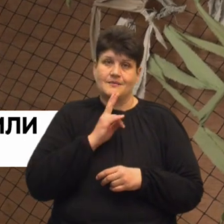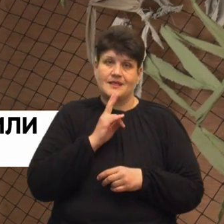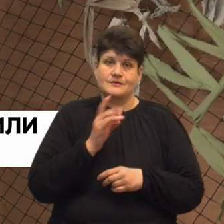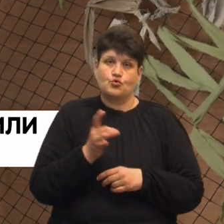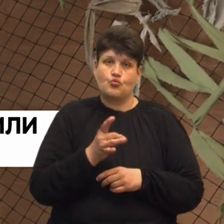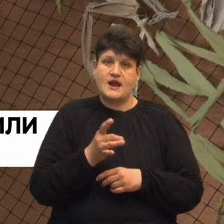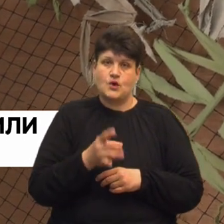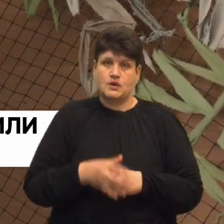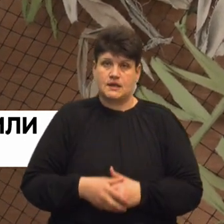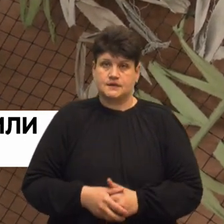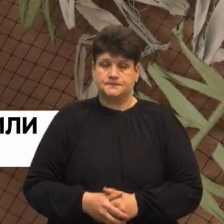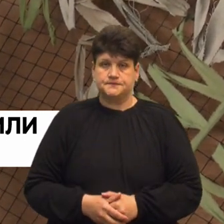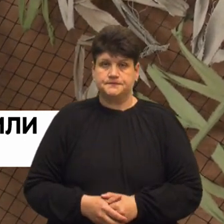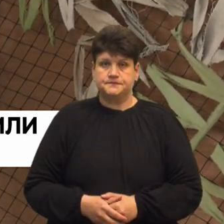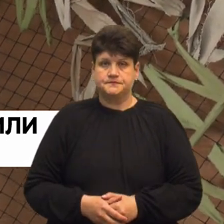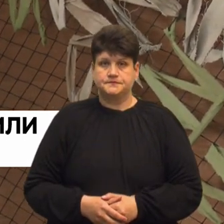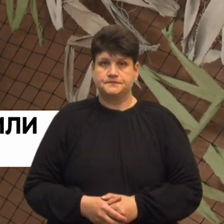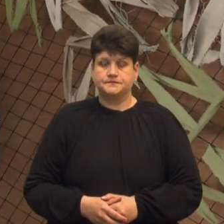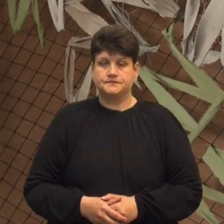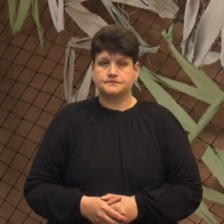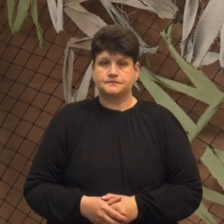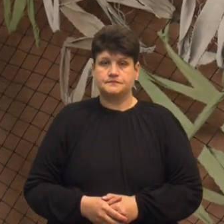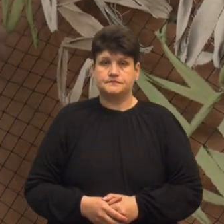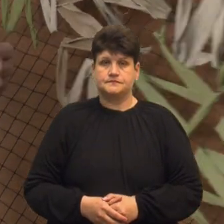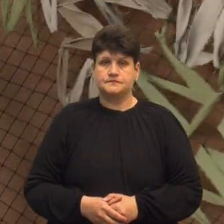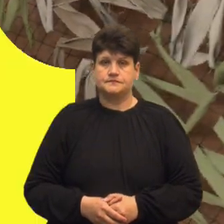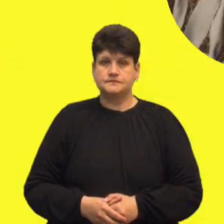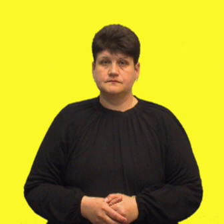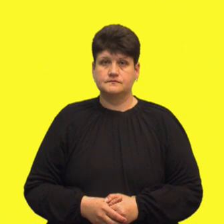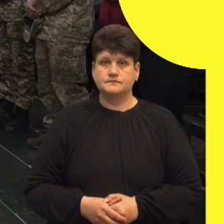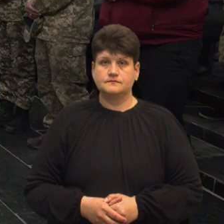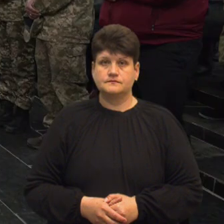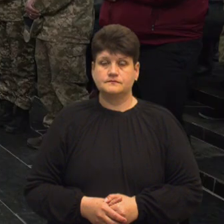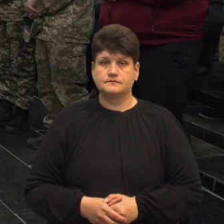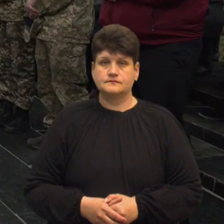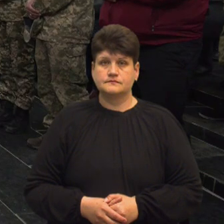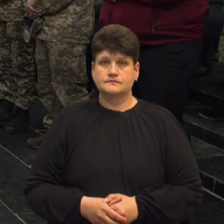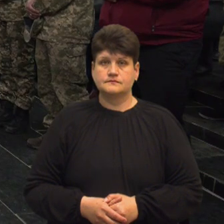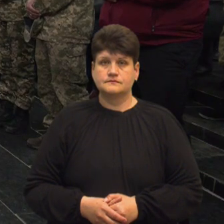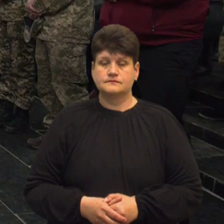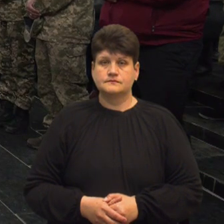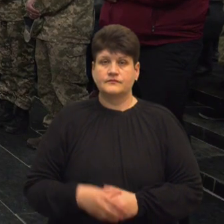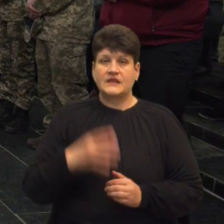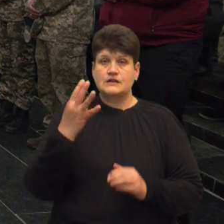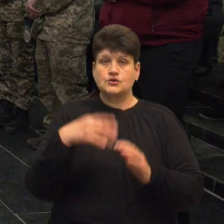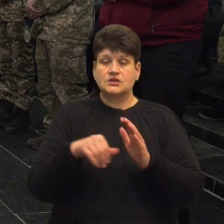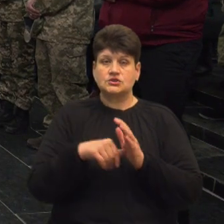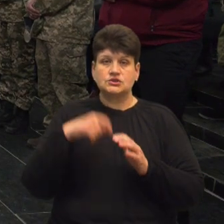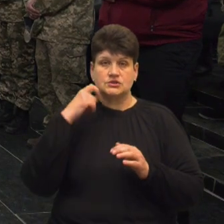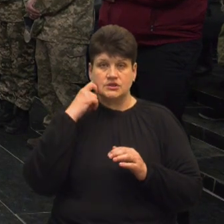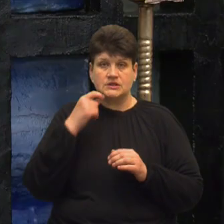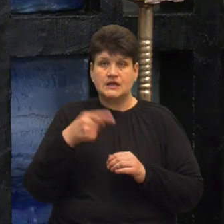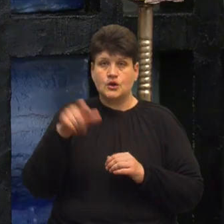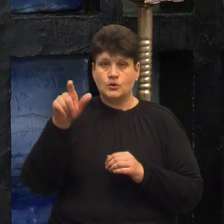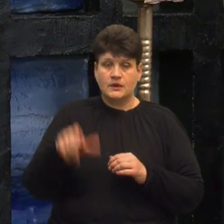Любов Гадомська, Андрій Прокопів, Суспільне новини, Тернопіль. З 46-річним тернополянином